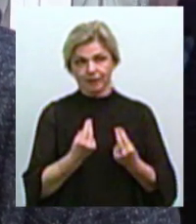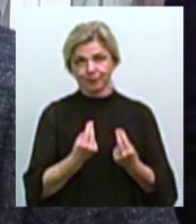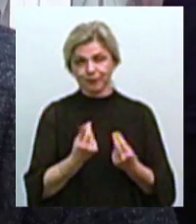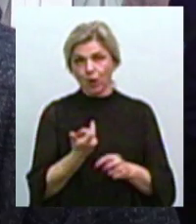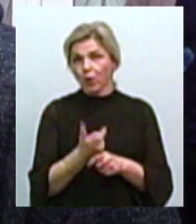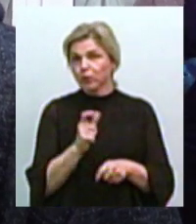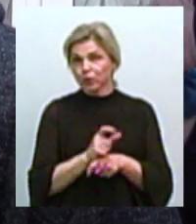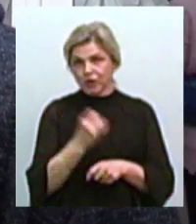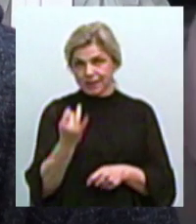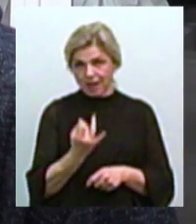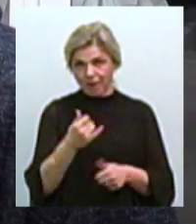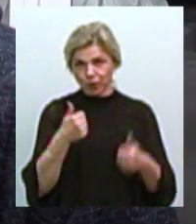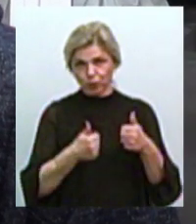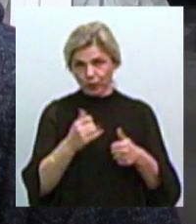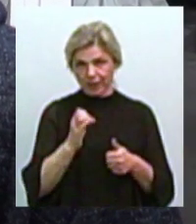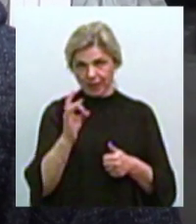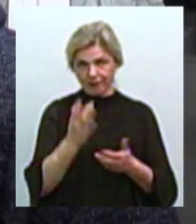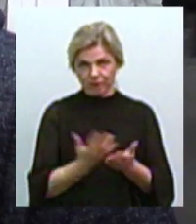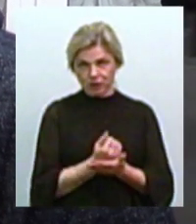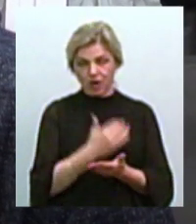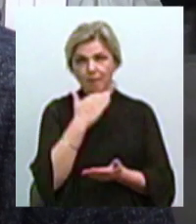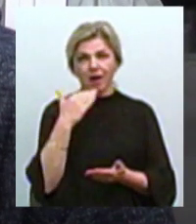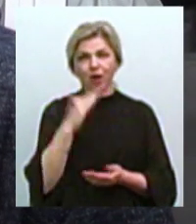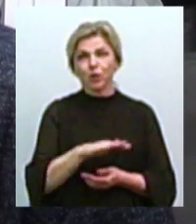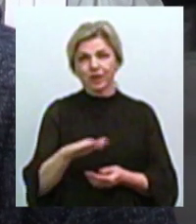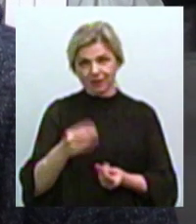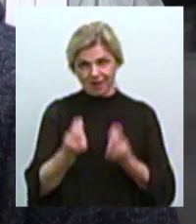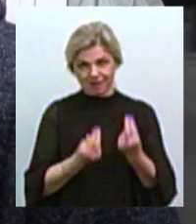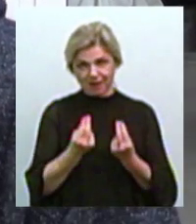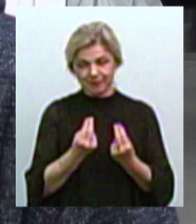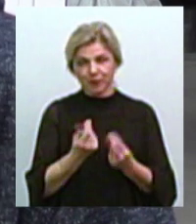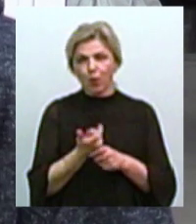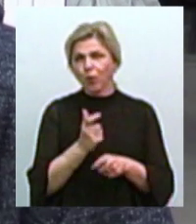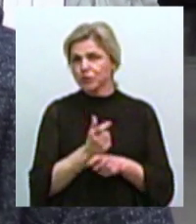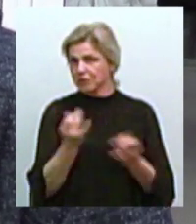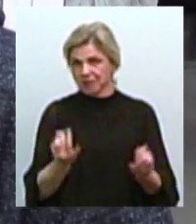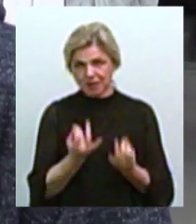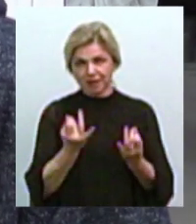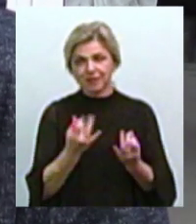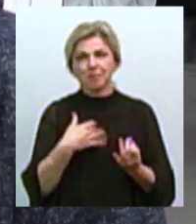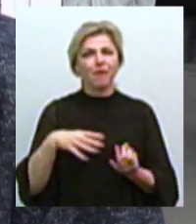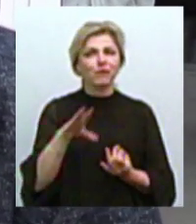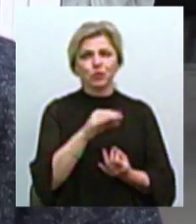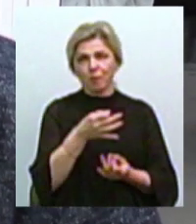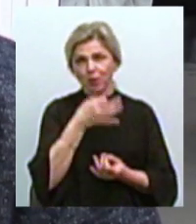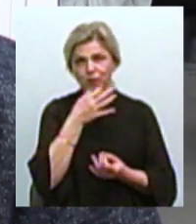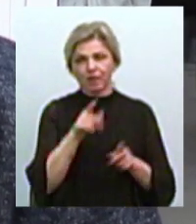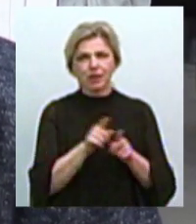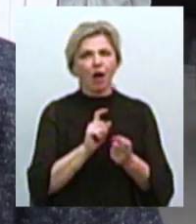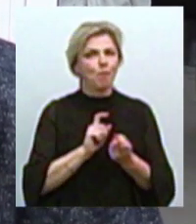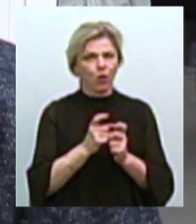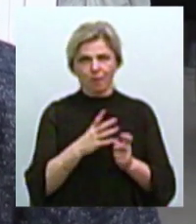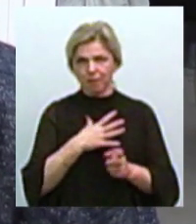Дуже цікавий турнір вийшов. Багато дітей грає. Дуже захоплююча подія. Мені все сподобалося. Така боротьба була